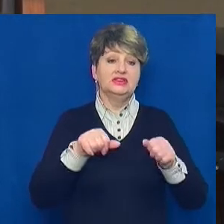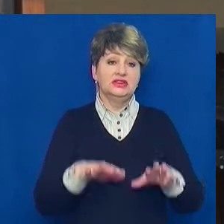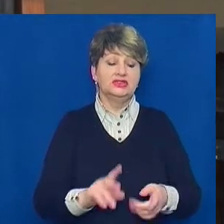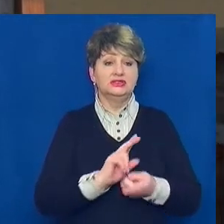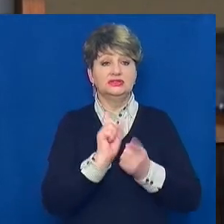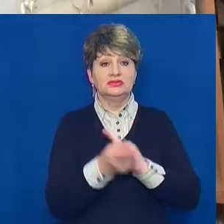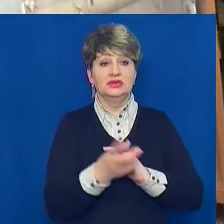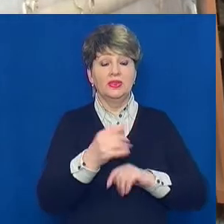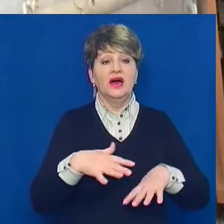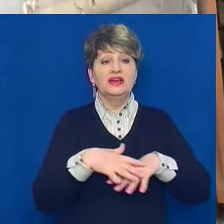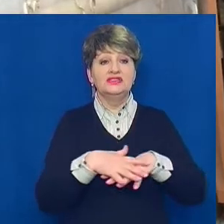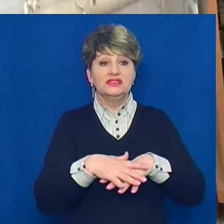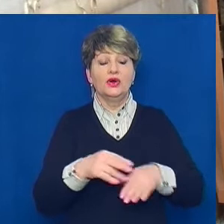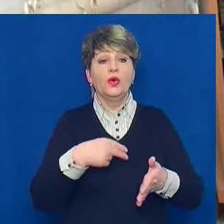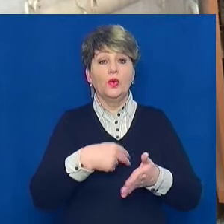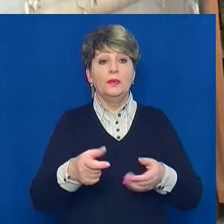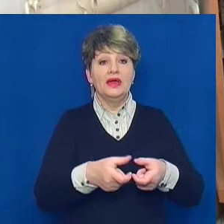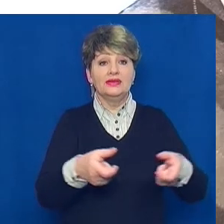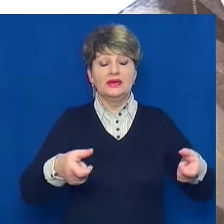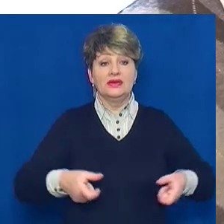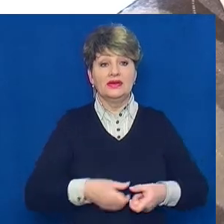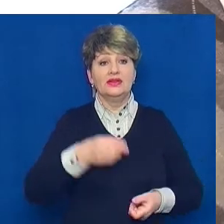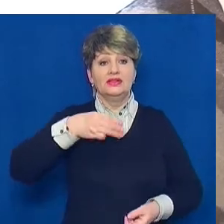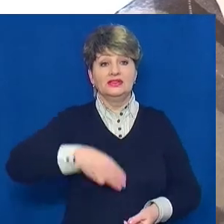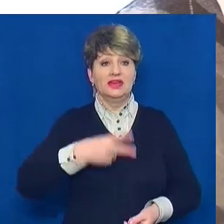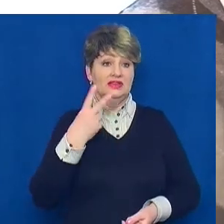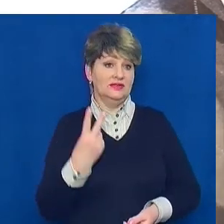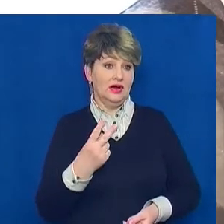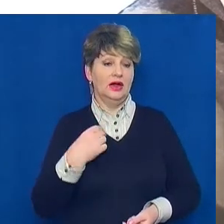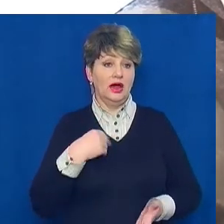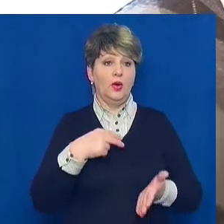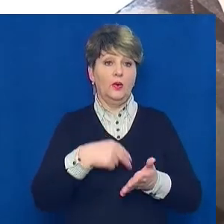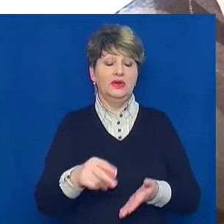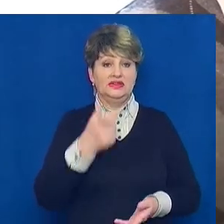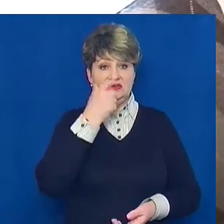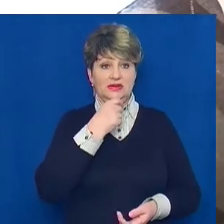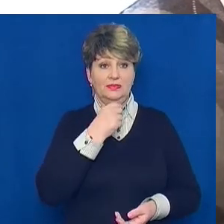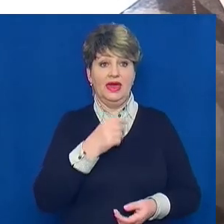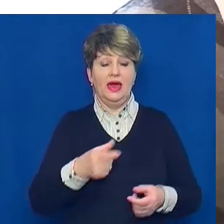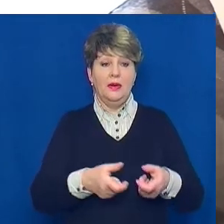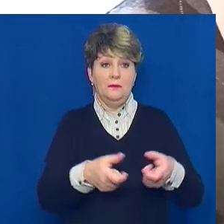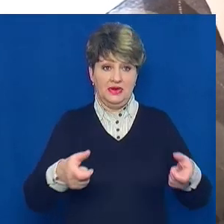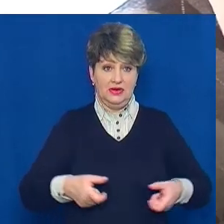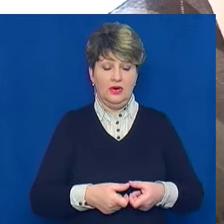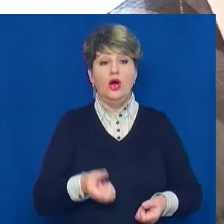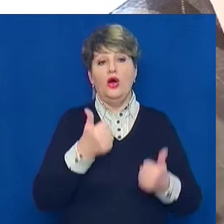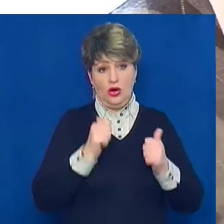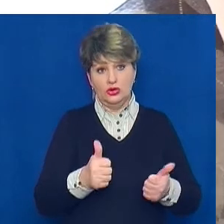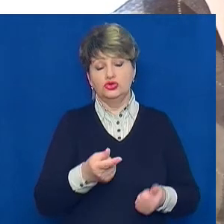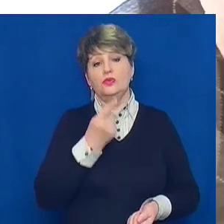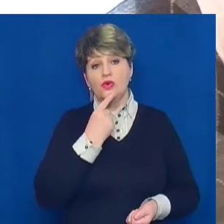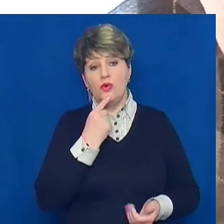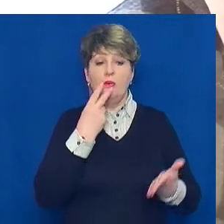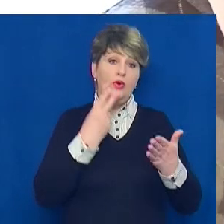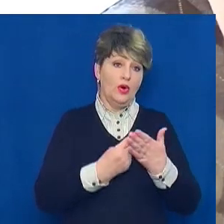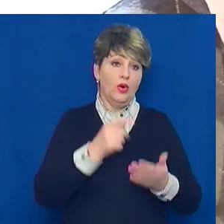цифрове телебачення і придбали собі тюнер Т2. Купив я собі приставки. Хороші, пробував, нормально показую